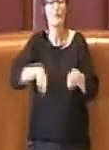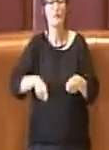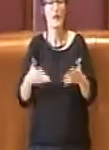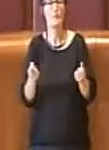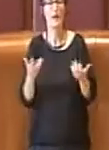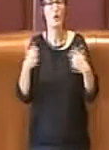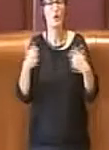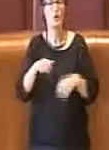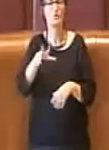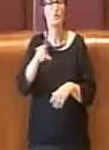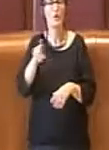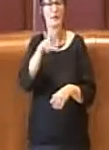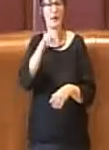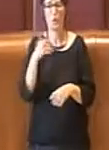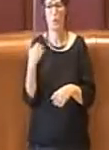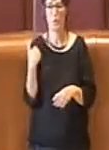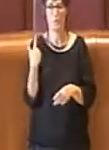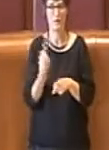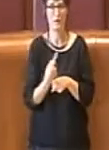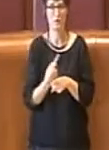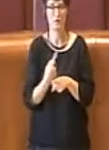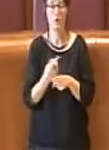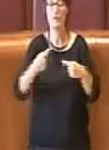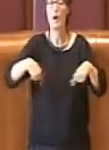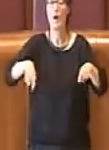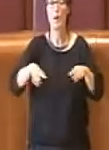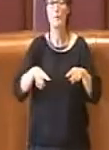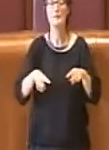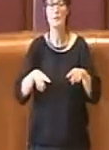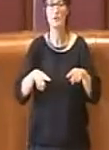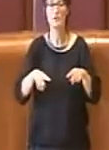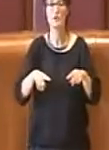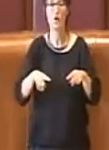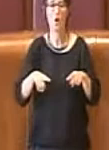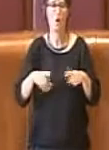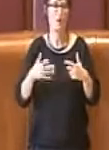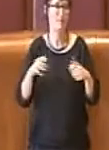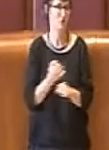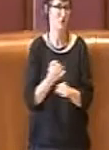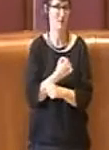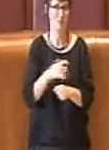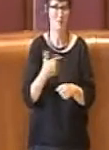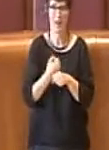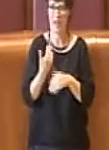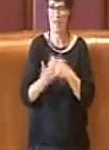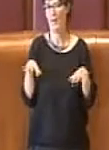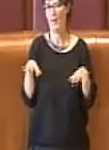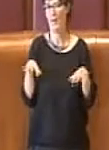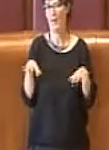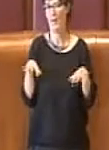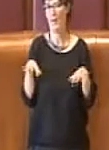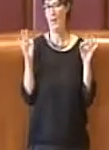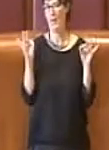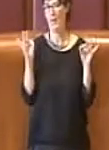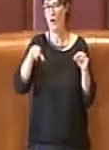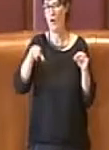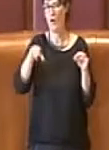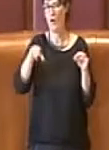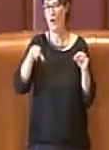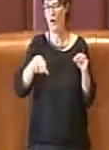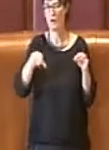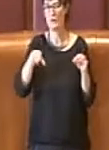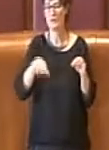La commissione come è noto purtroppo non ha potuto lavorare o lavorare con i ritmi